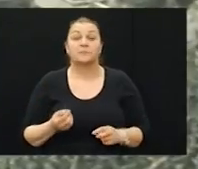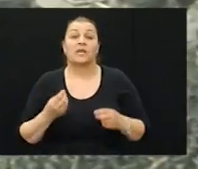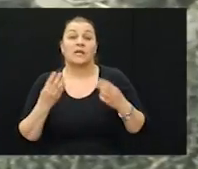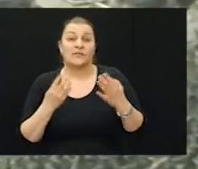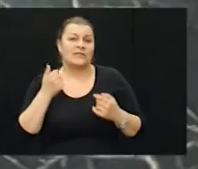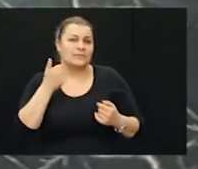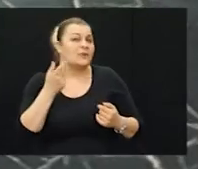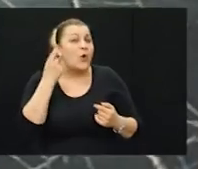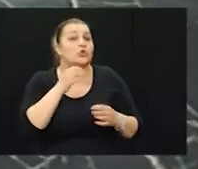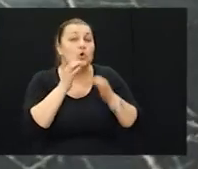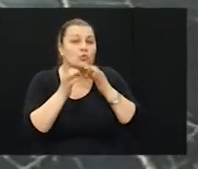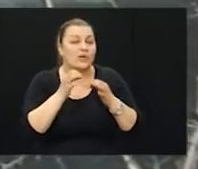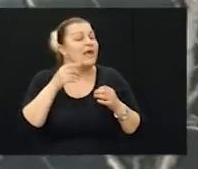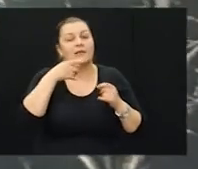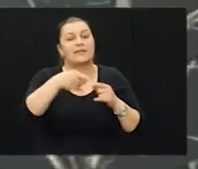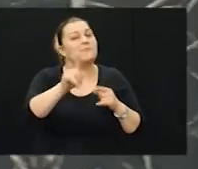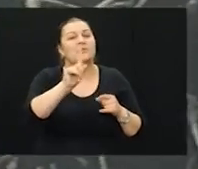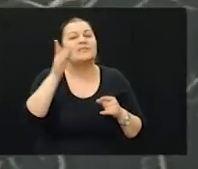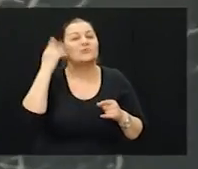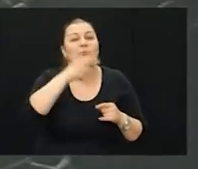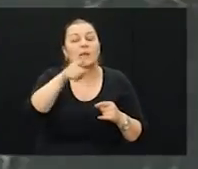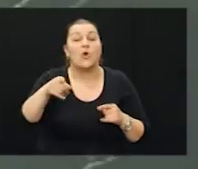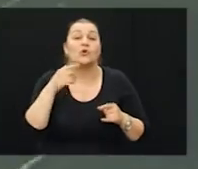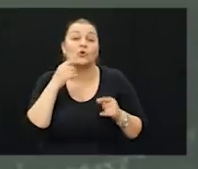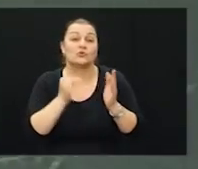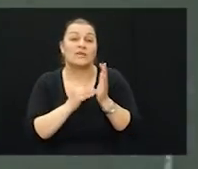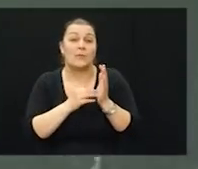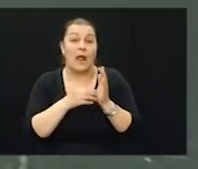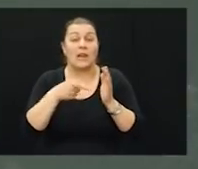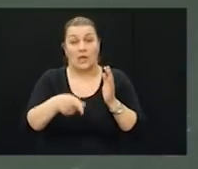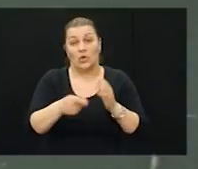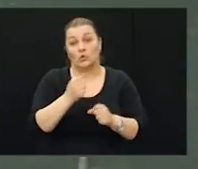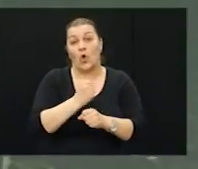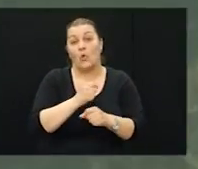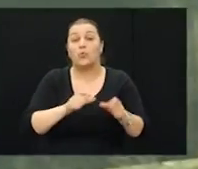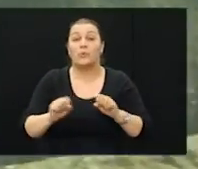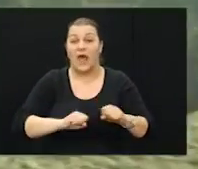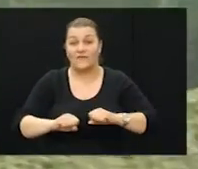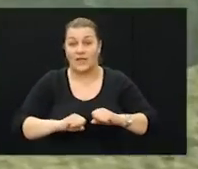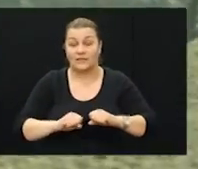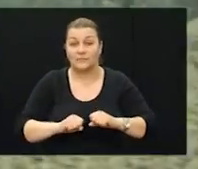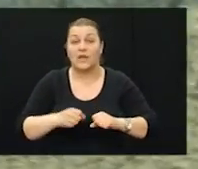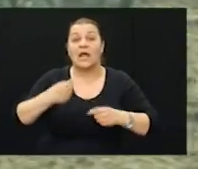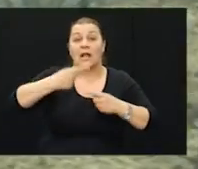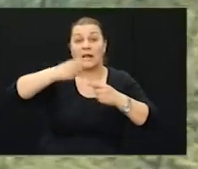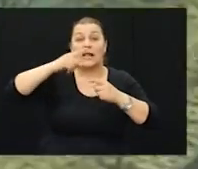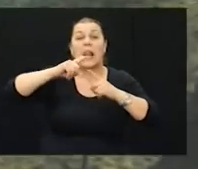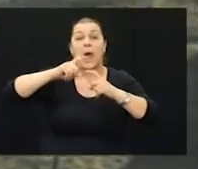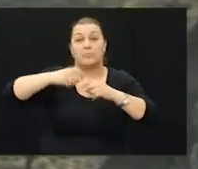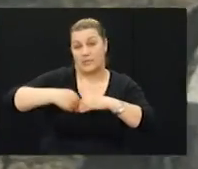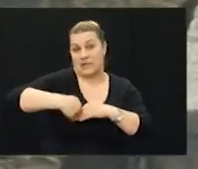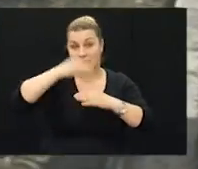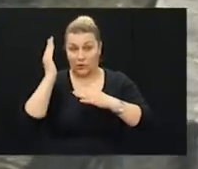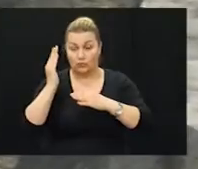godine od rujna mjeseca tamo nisu bili oni koji su kvalificirani za upravljanje branom. Podignuta je klapna, brana je zatvorena,